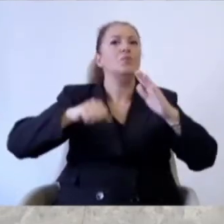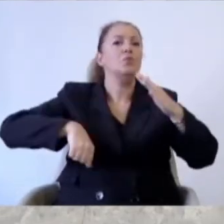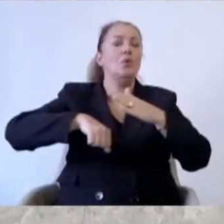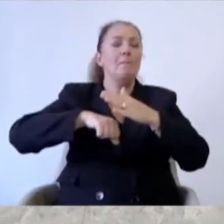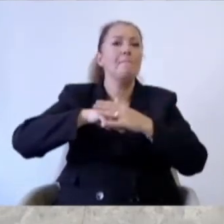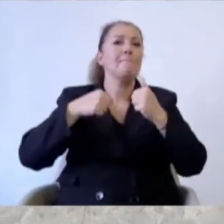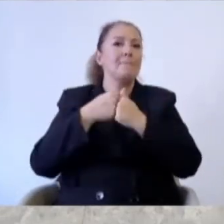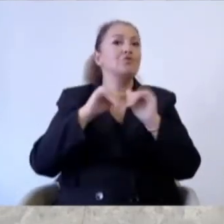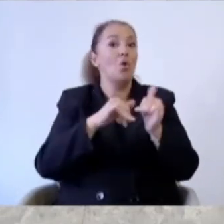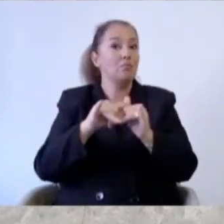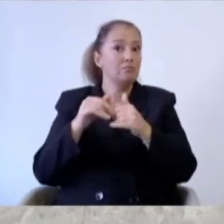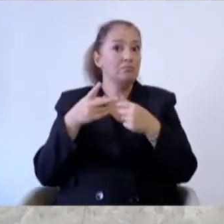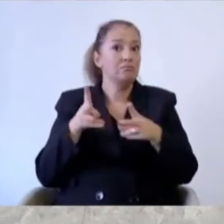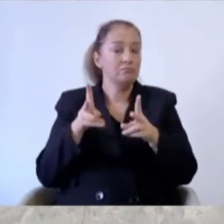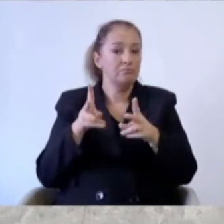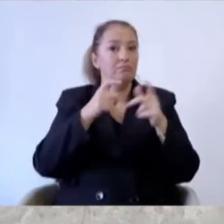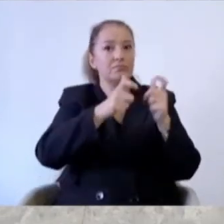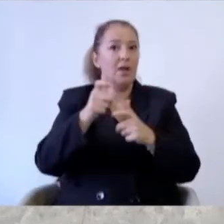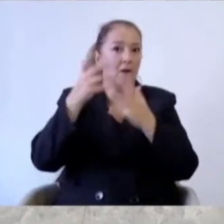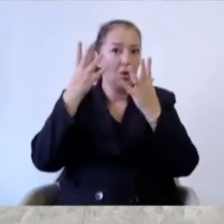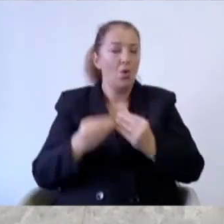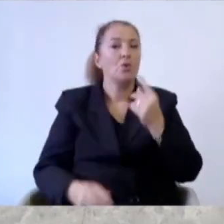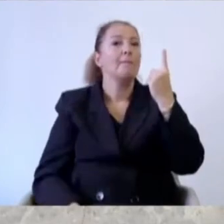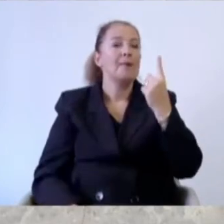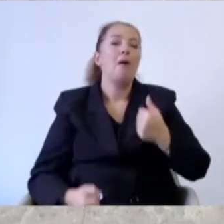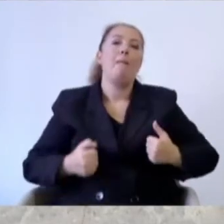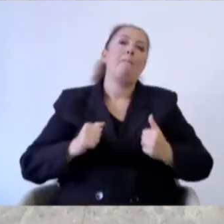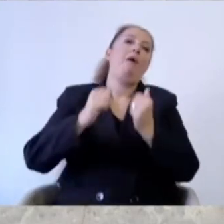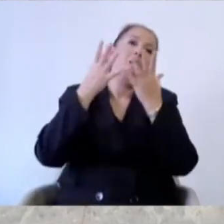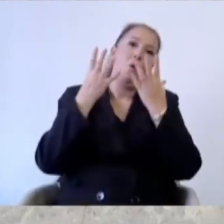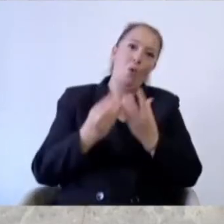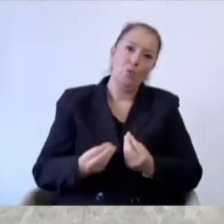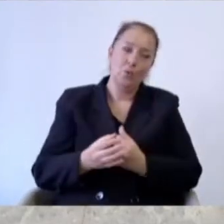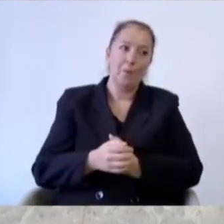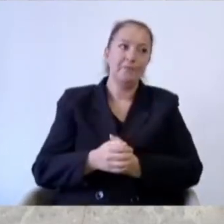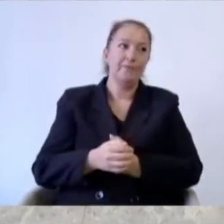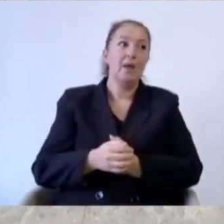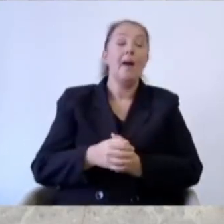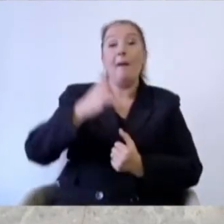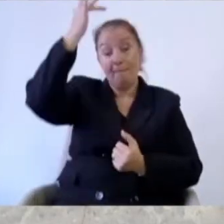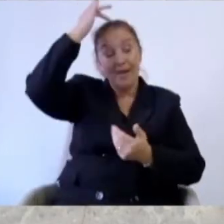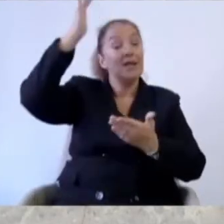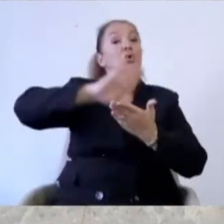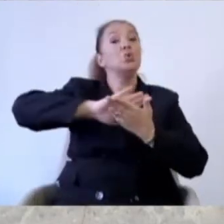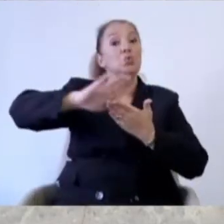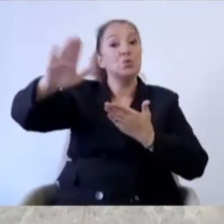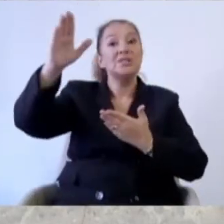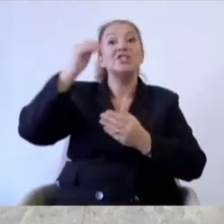oynayabileceği alanların yer aldığı bir park haline dönüştürüyoruz. Beylikdüzü